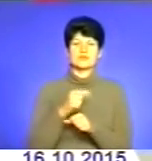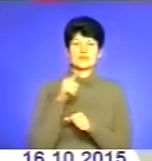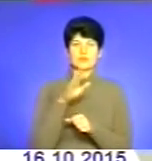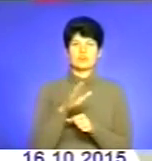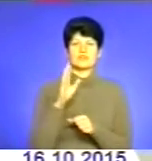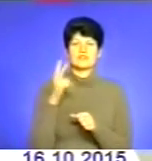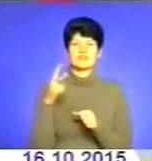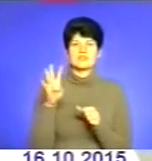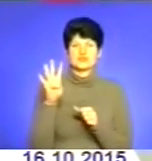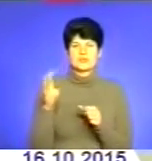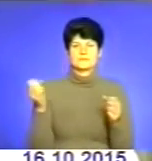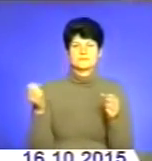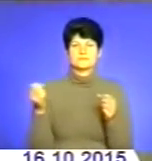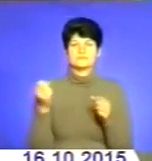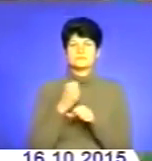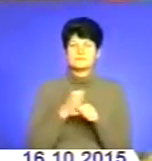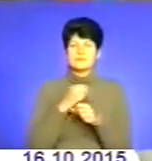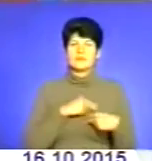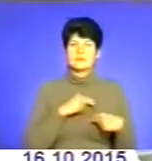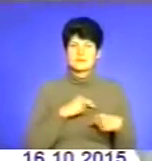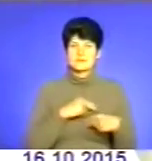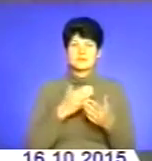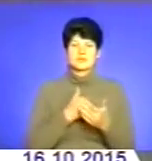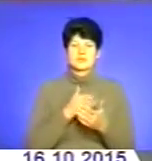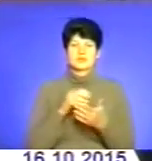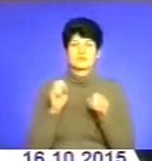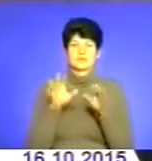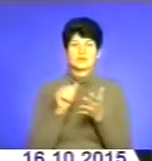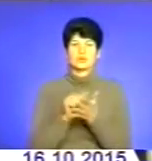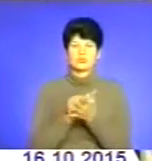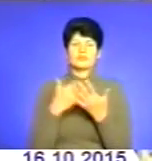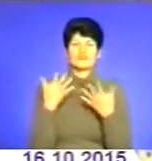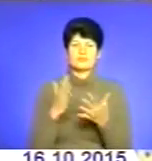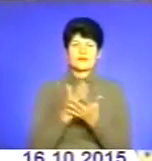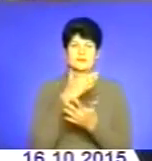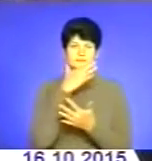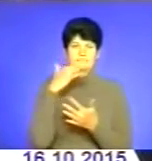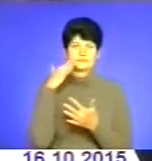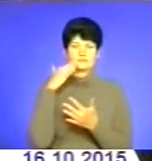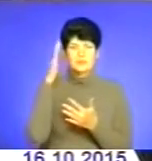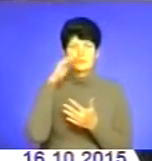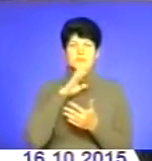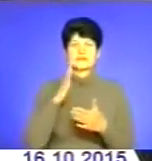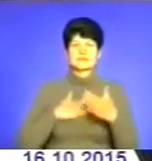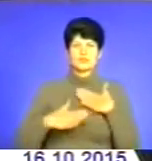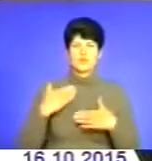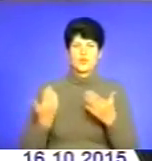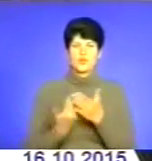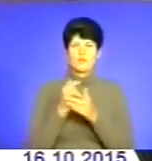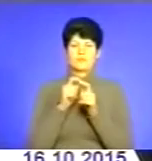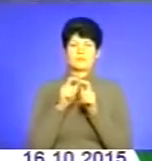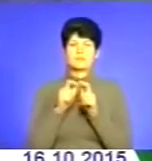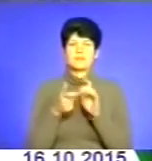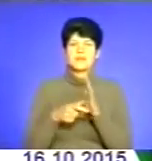фахових працівники. Бажаючих подати документи саме в цей садок вже є чимало. Батьки задоволені новим приміщенням та